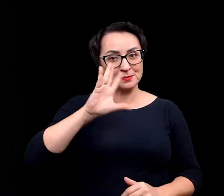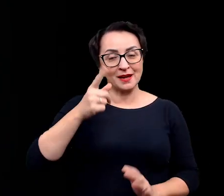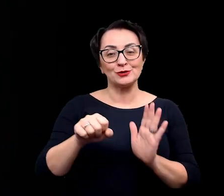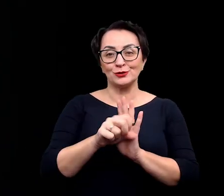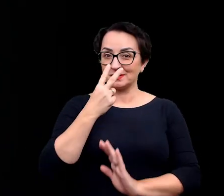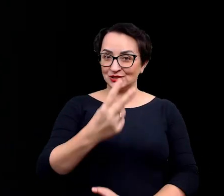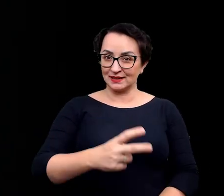Dziękuję ślicznie i do zobaczenia. zobaczenia.